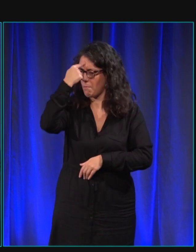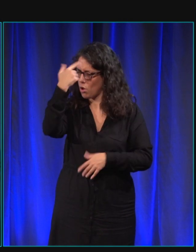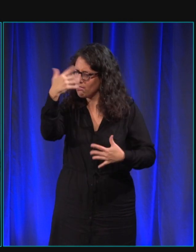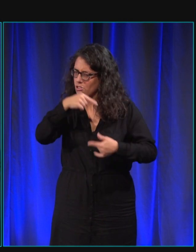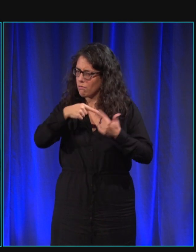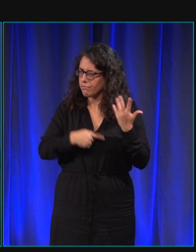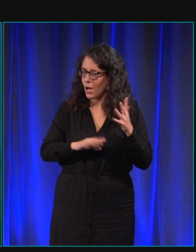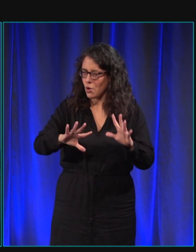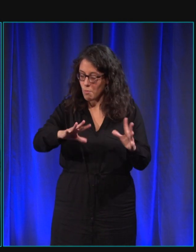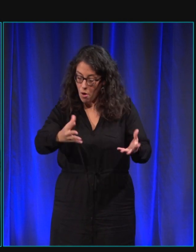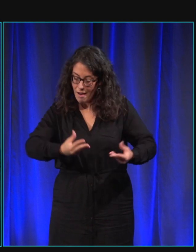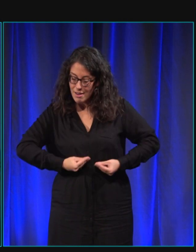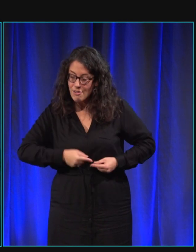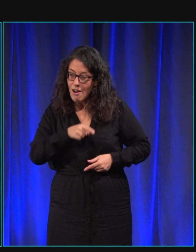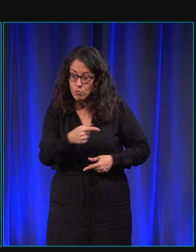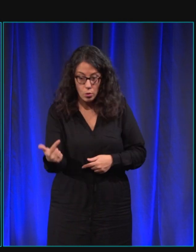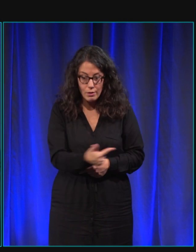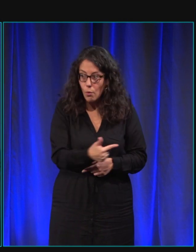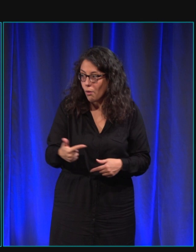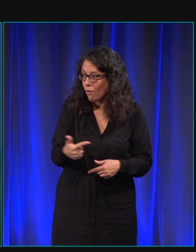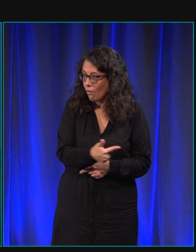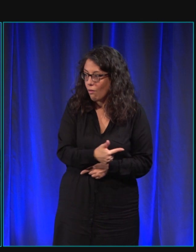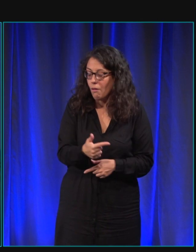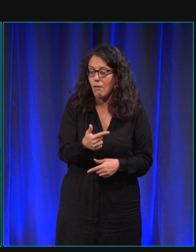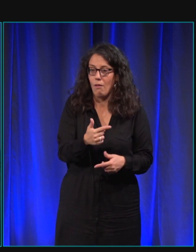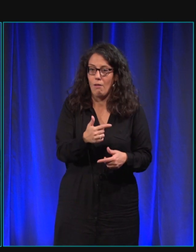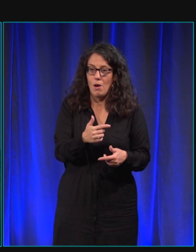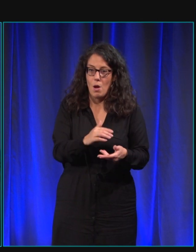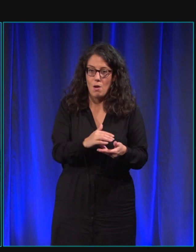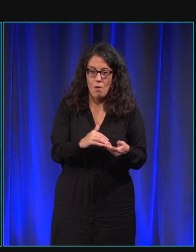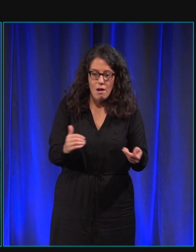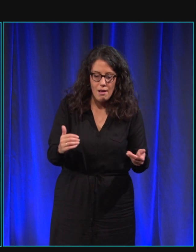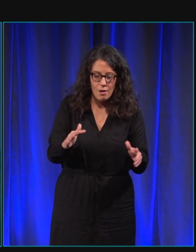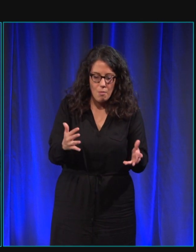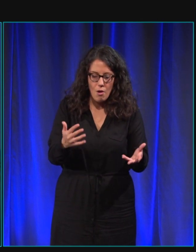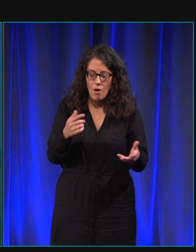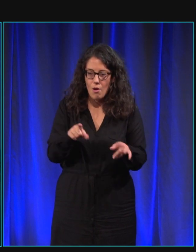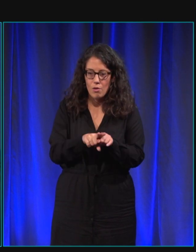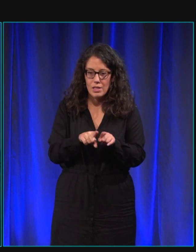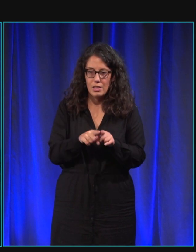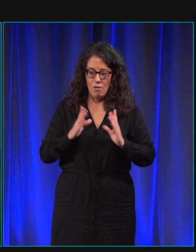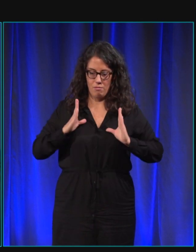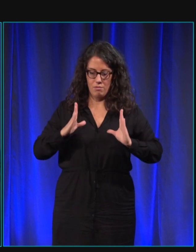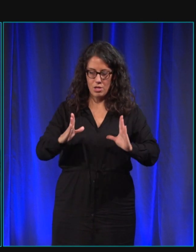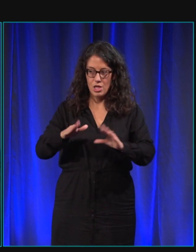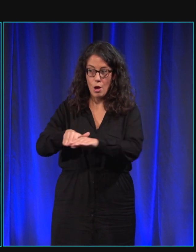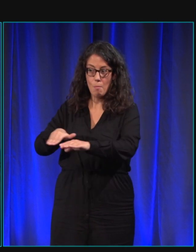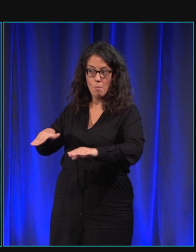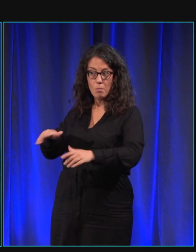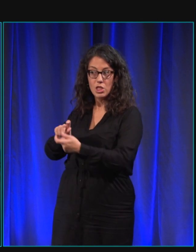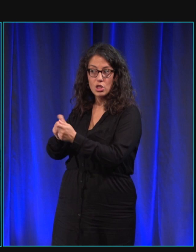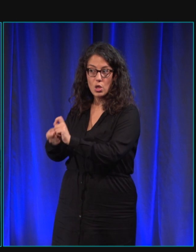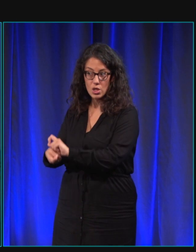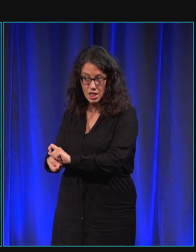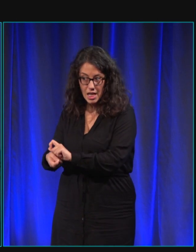comment j'allais les accueillir tous les deux comment j'allais j'ai changé dans mon entrée j'ai changé un meuble j'ai acheté un autre meuble pour